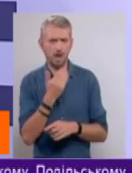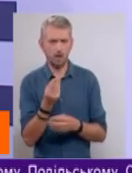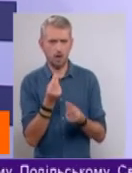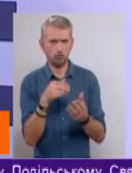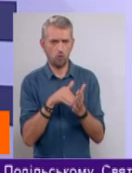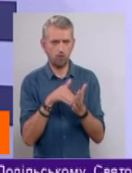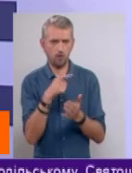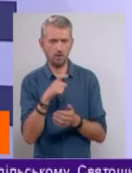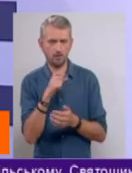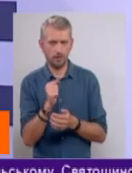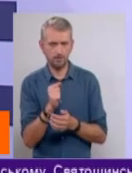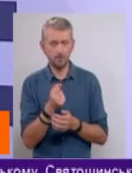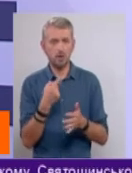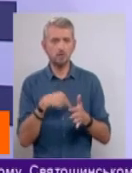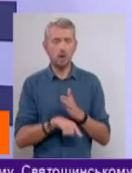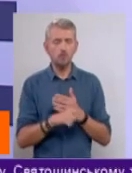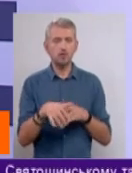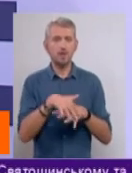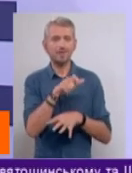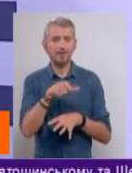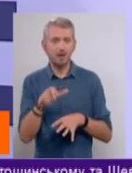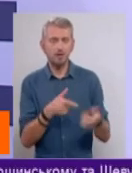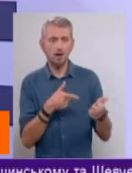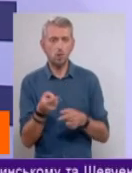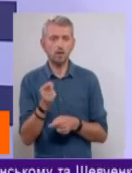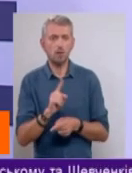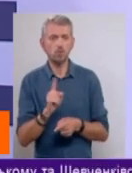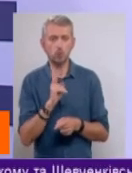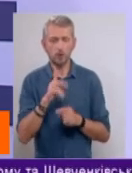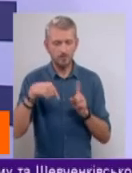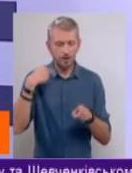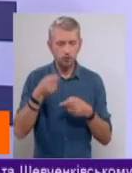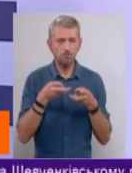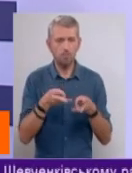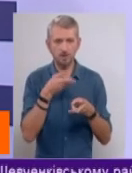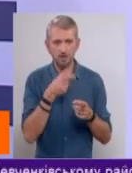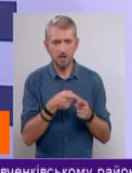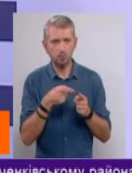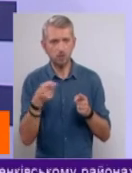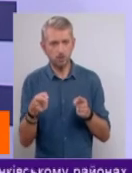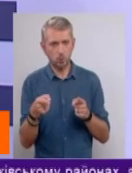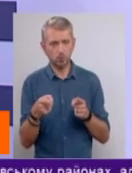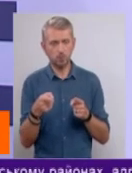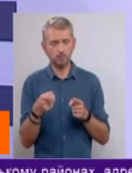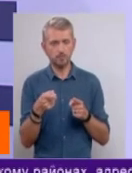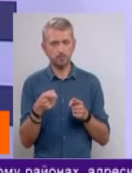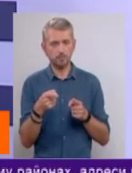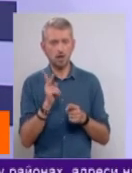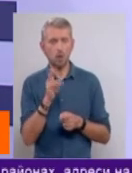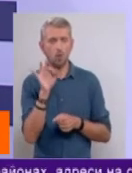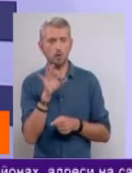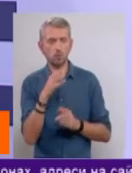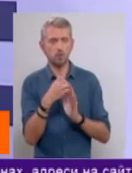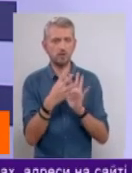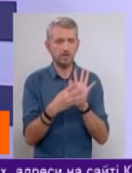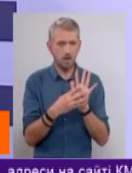конечного потребителя. Значит, соответственно, население готовят к тому, что к следующему отопительному сезону, к октябрю 19